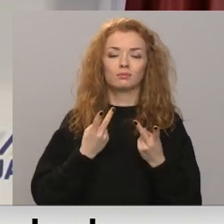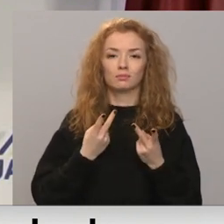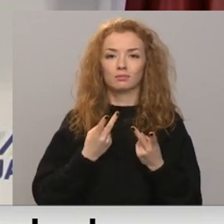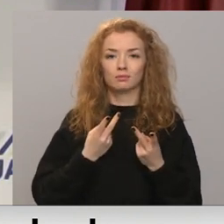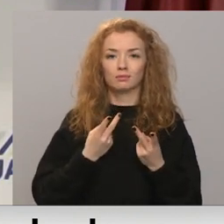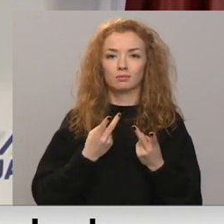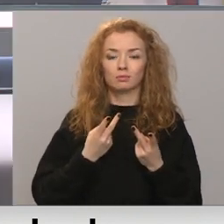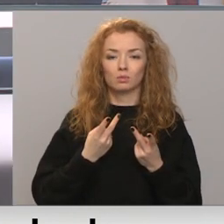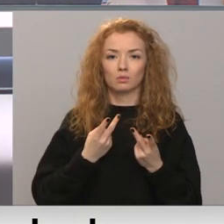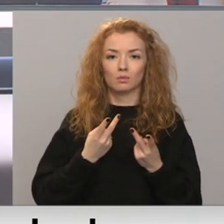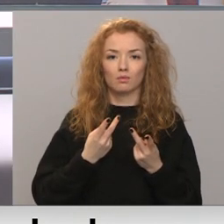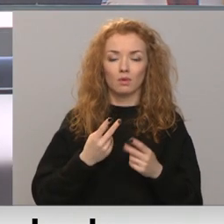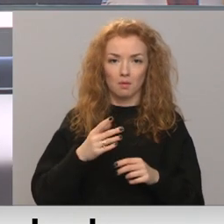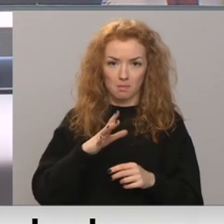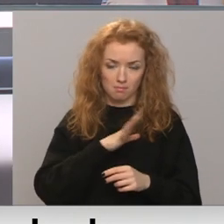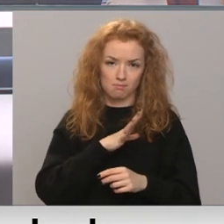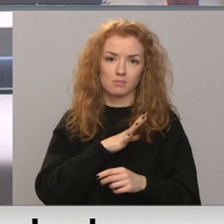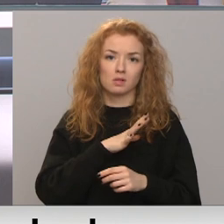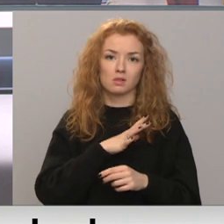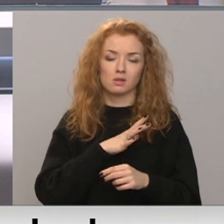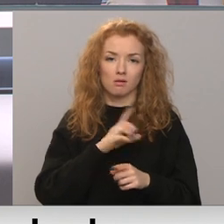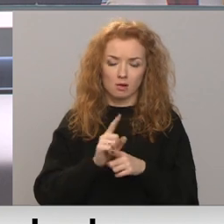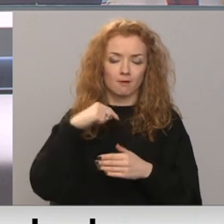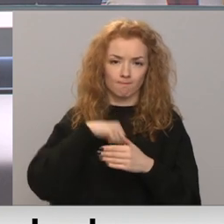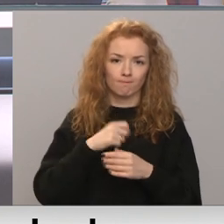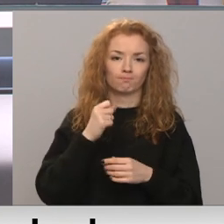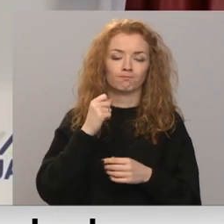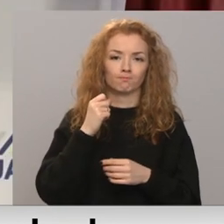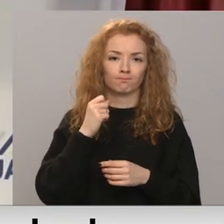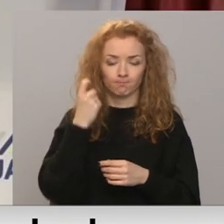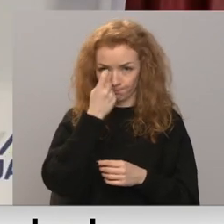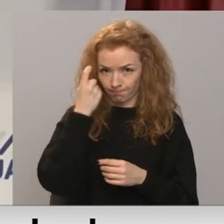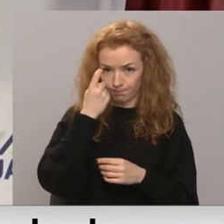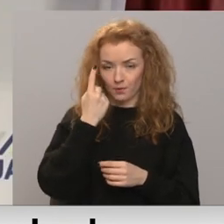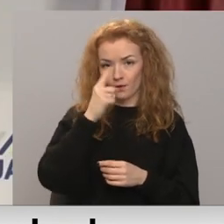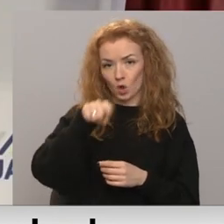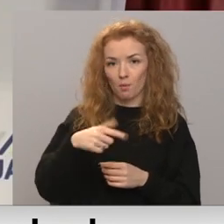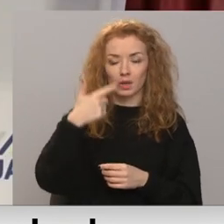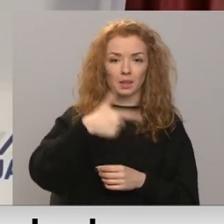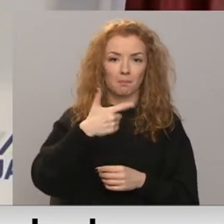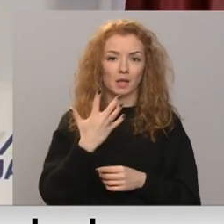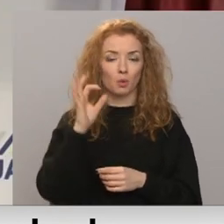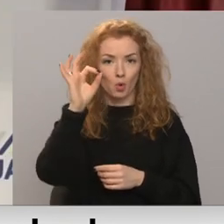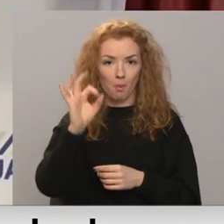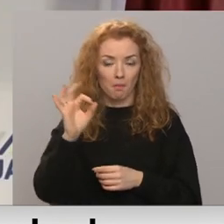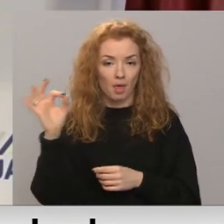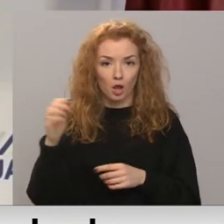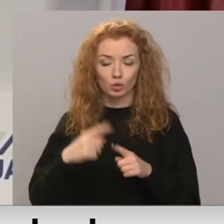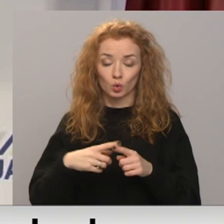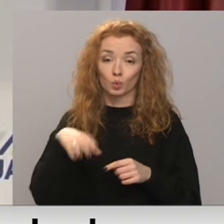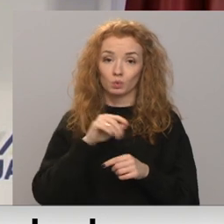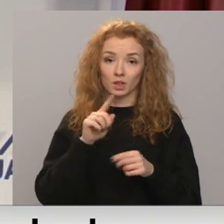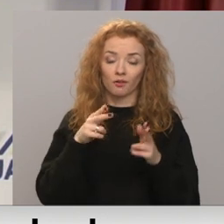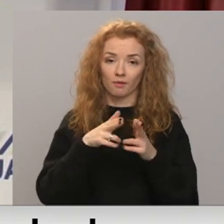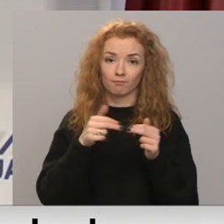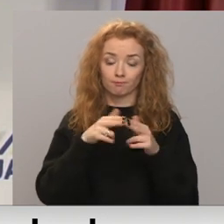ir bijis klātasošs alkoholreibumus 1,75 promiles. Mums ir video ierads,